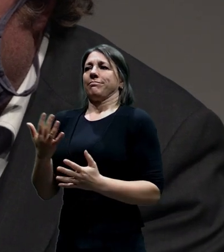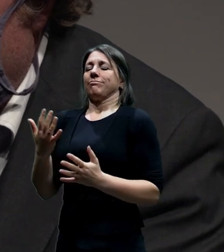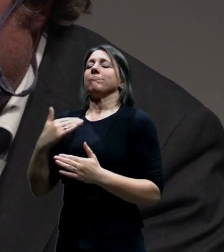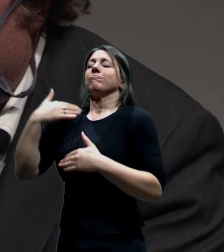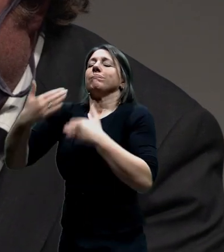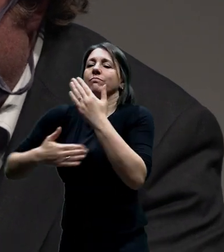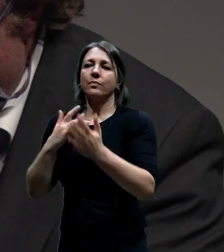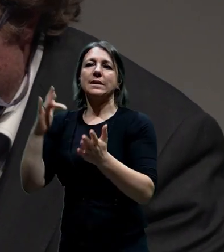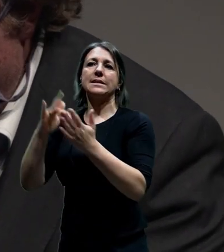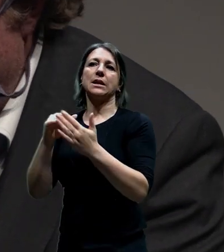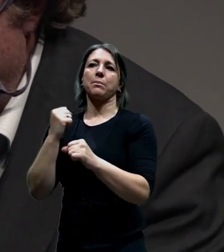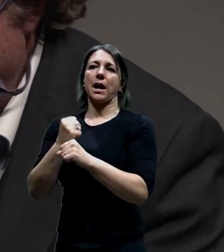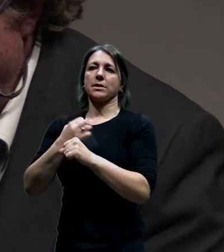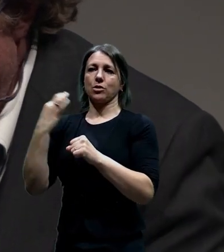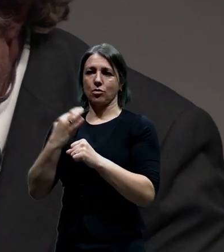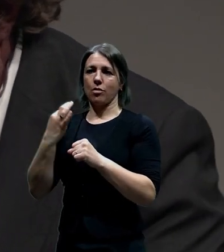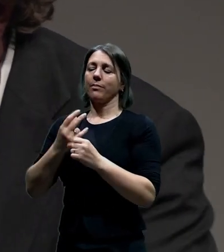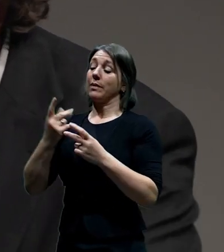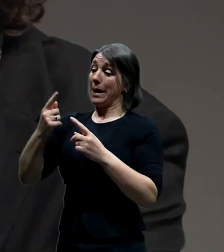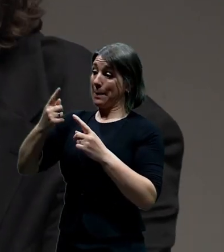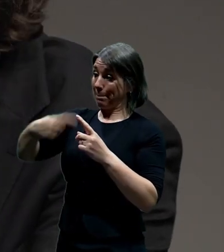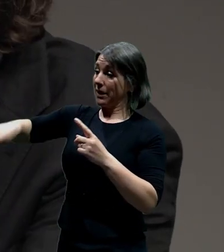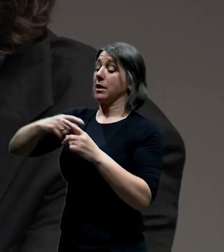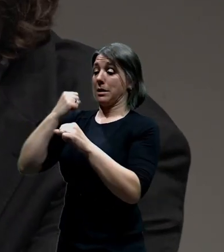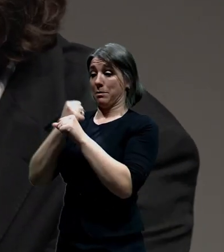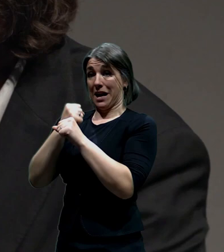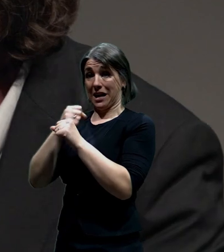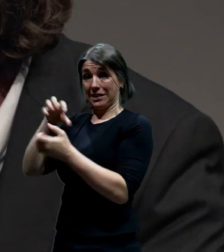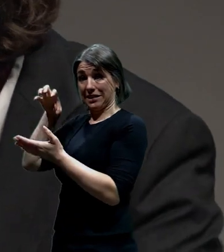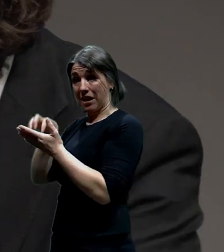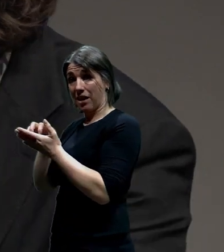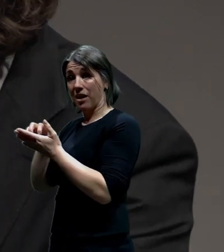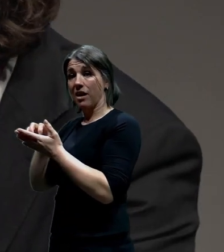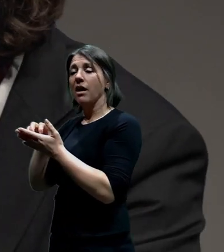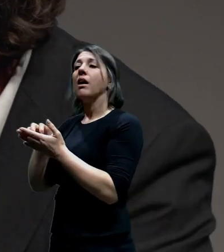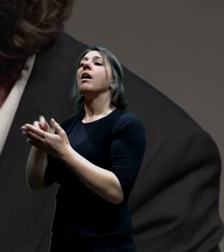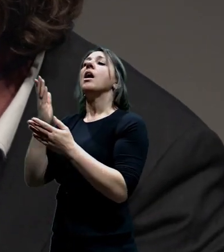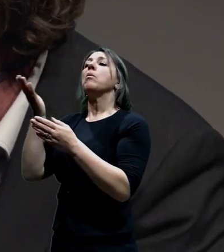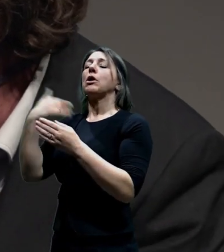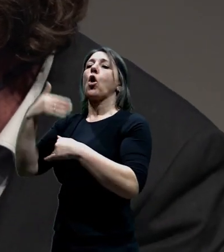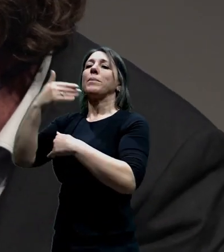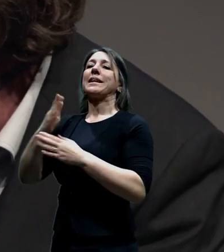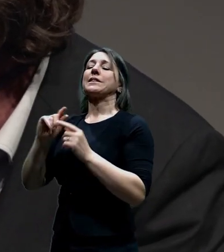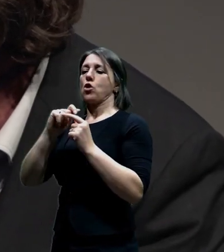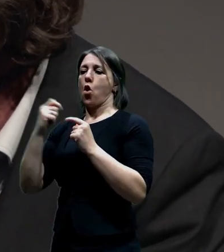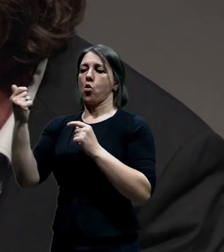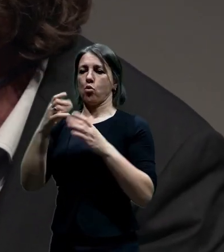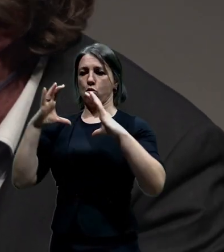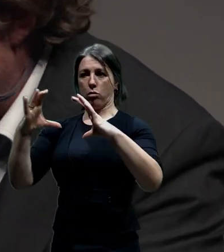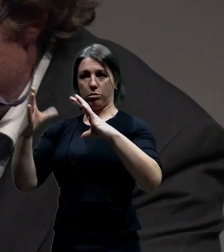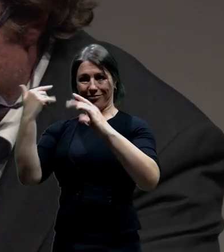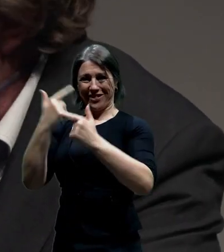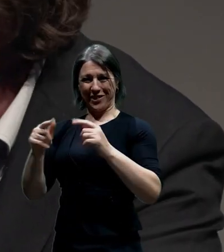tomu nebo k obhajobě toho uzavřeného městského okruhu, tak, jak jsme ho prezentovali,